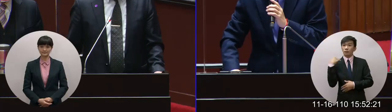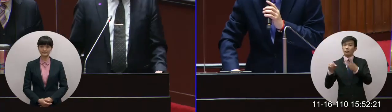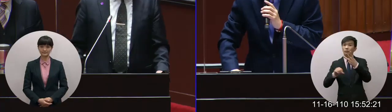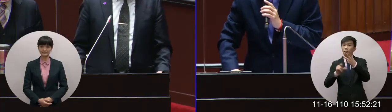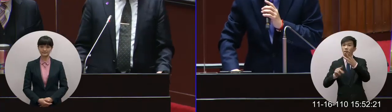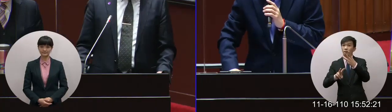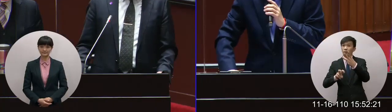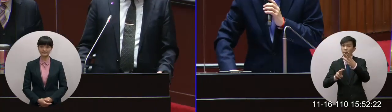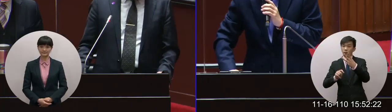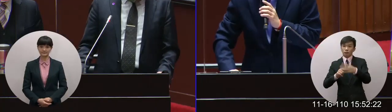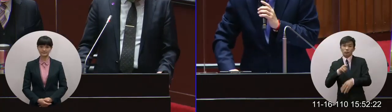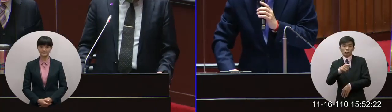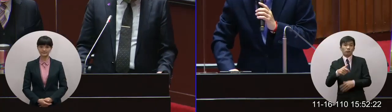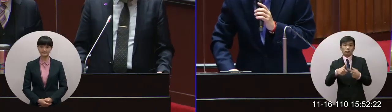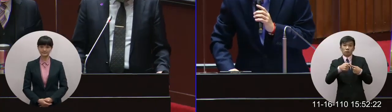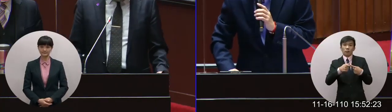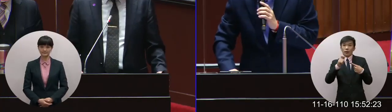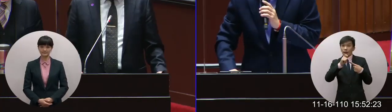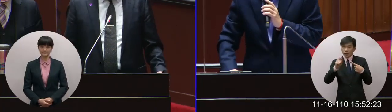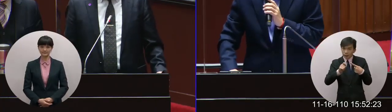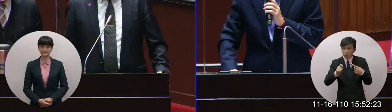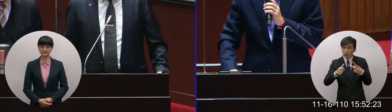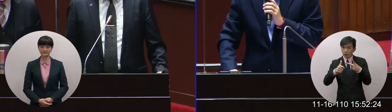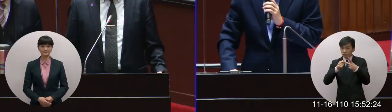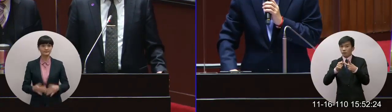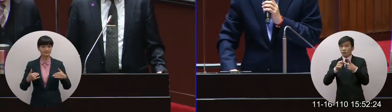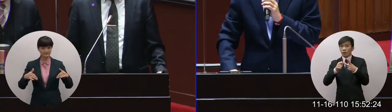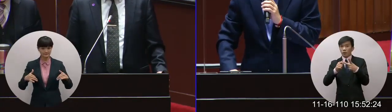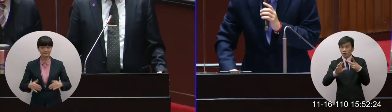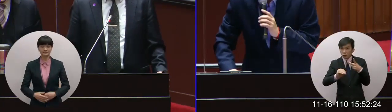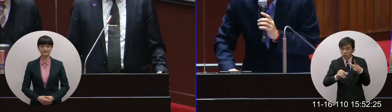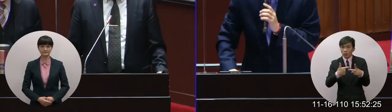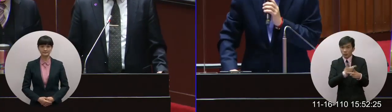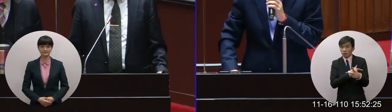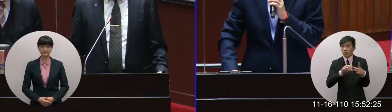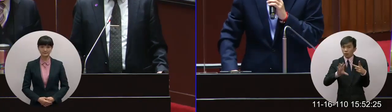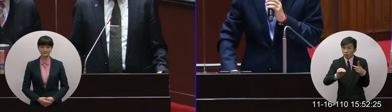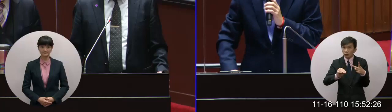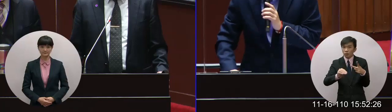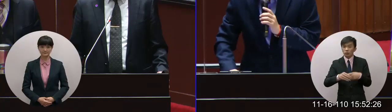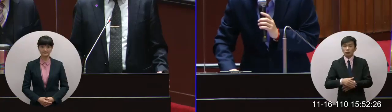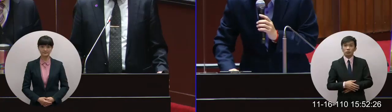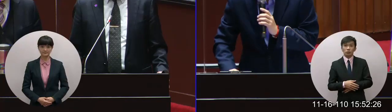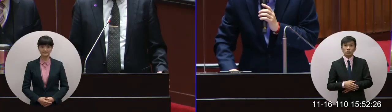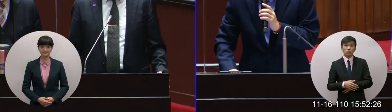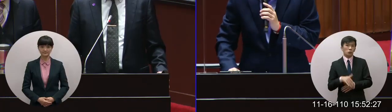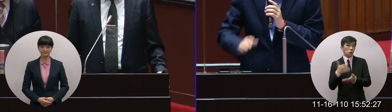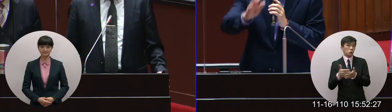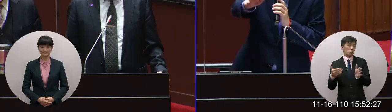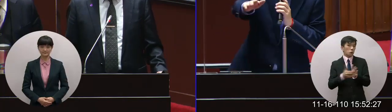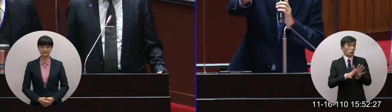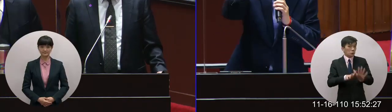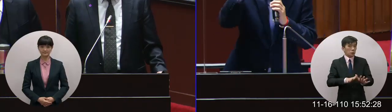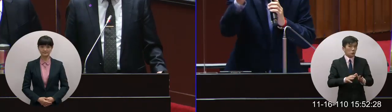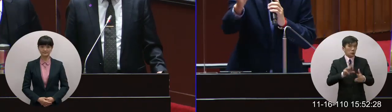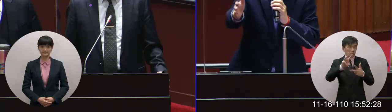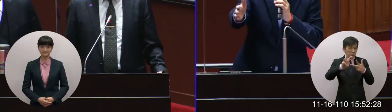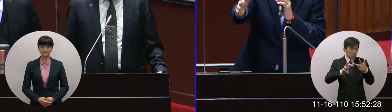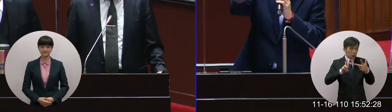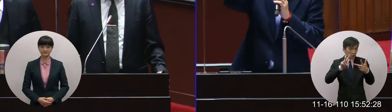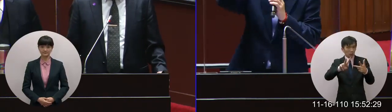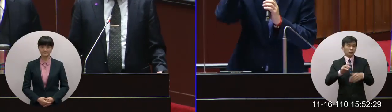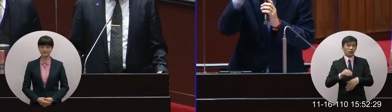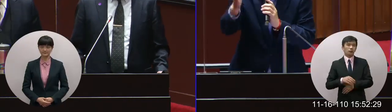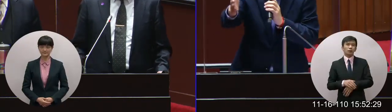你打了AZ第一劑你現在有沒有打AZ第二劑沒有你沒有打A現在已經三十二週了我跟你講衛福部